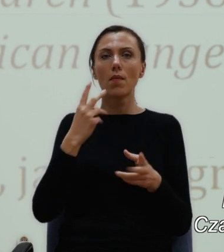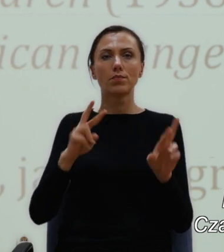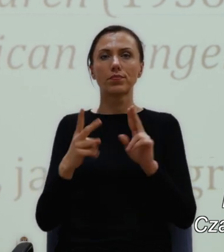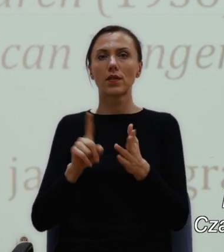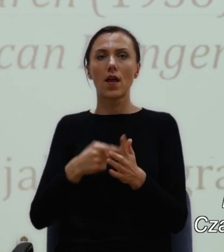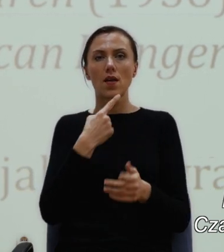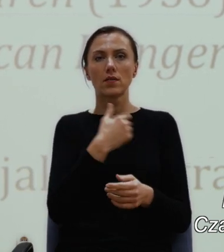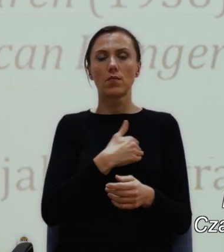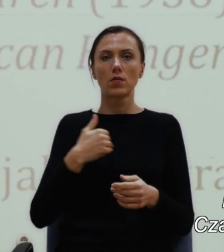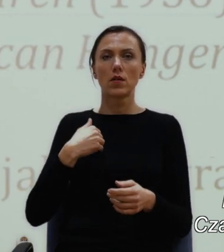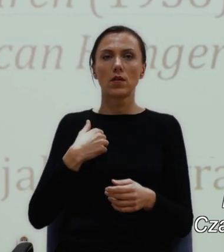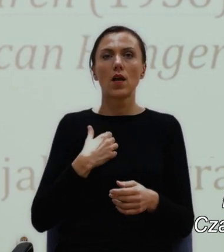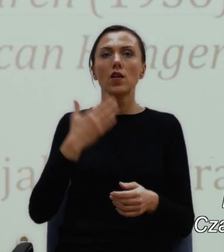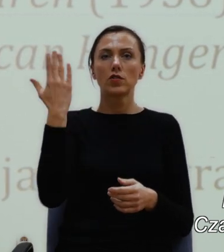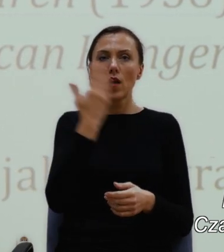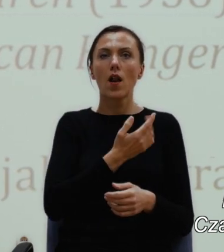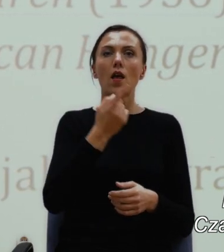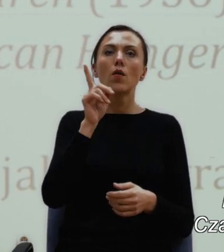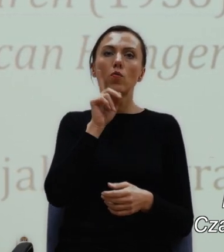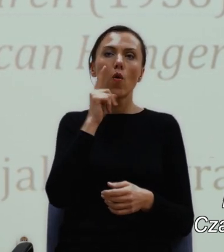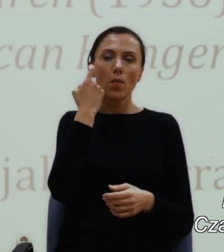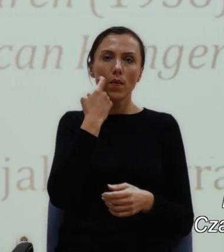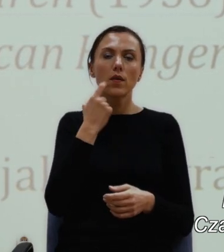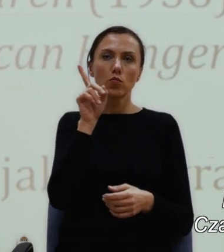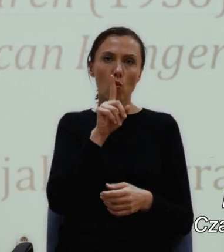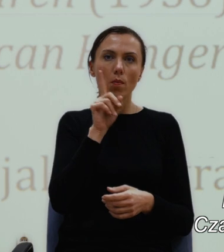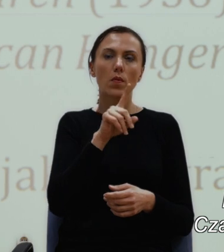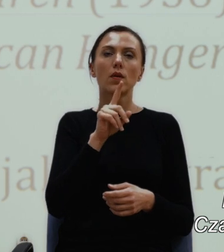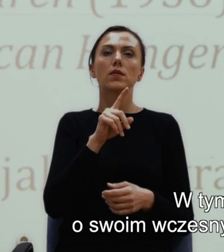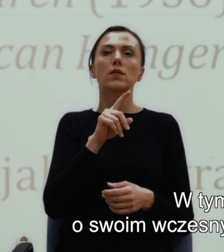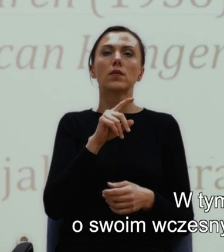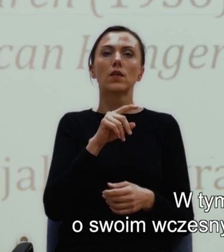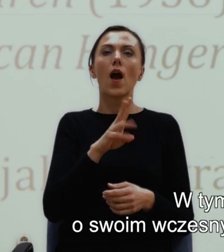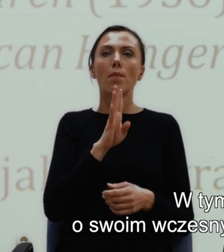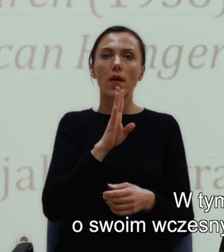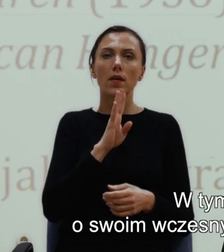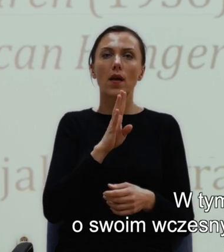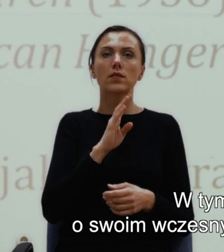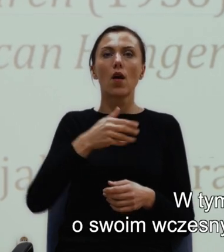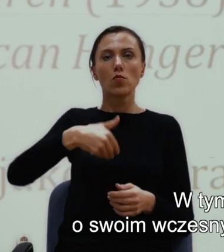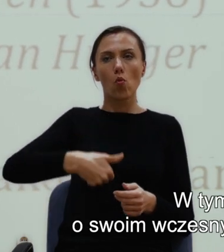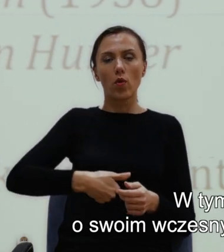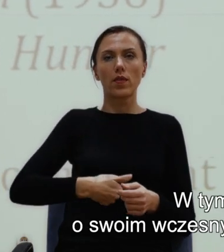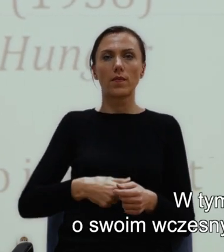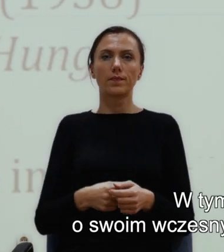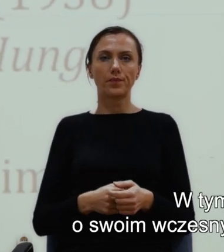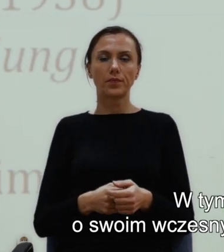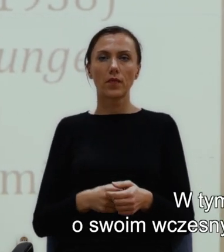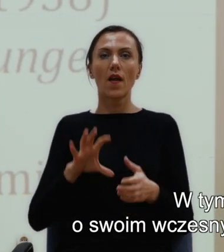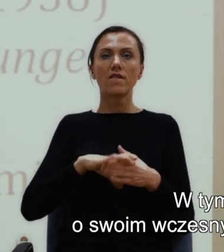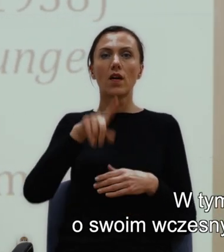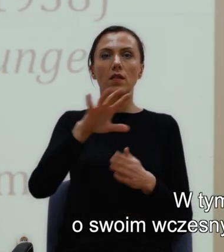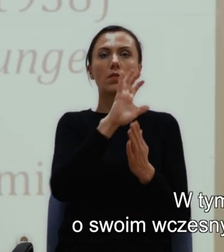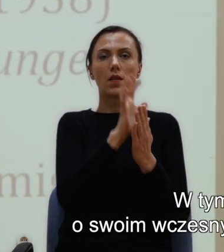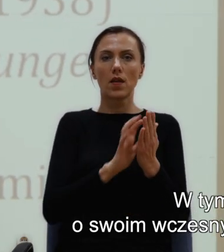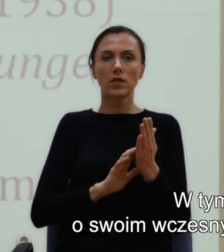American hunger. Czarny chłopiec, amerykański głód. W tym tekście Richard Wright opowiada